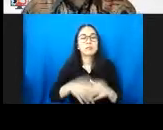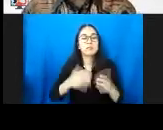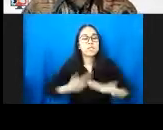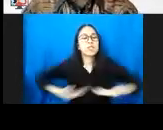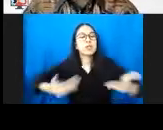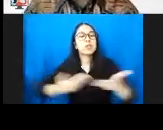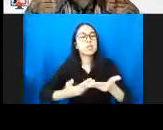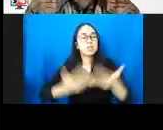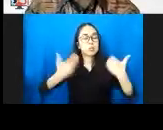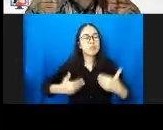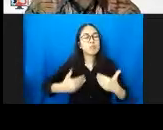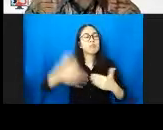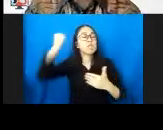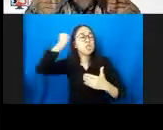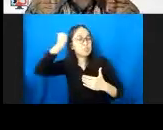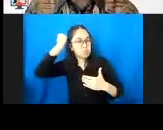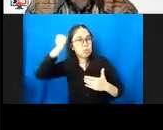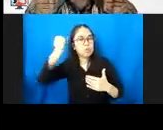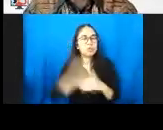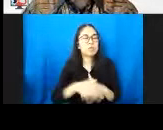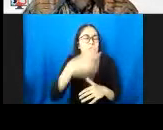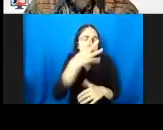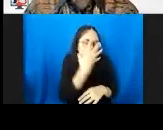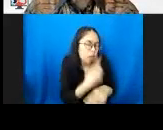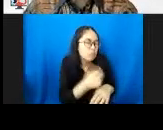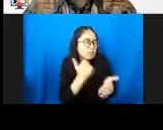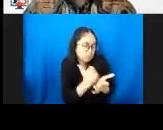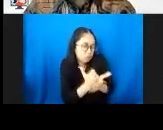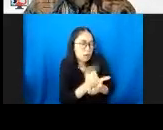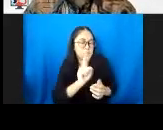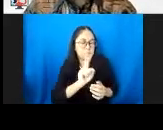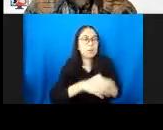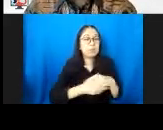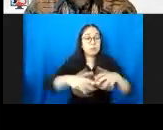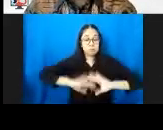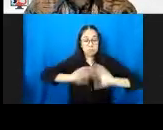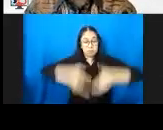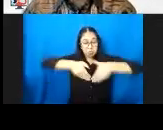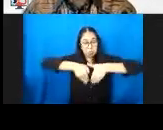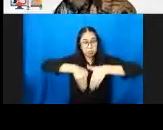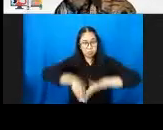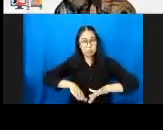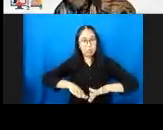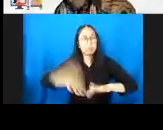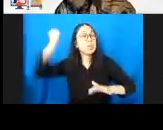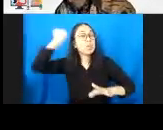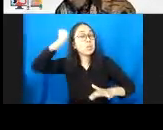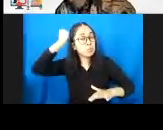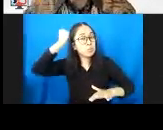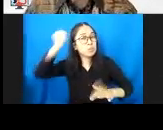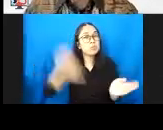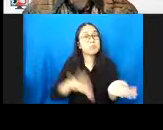di mana pada setiap 100 ribu persalinan, itu ibu kita meninggal, data